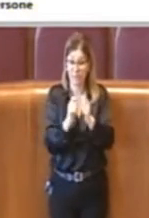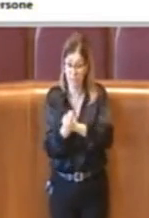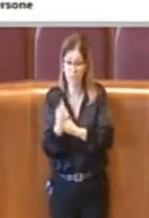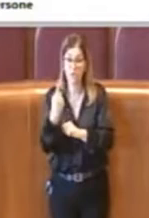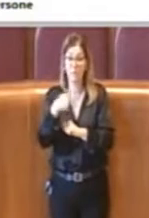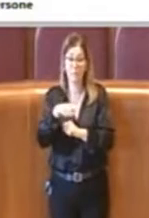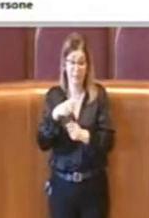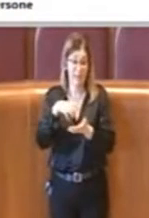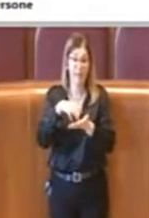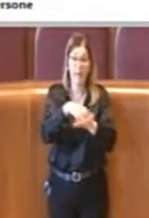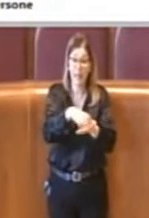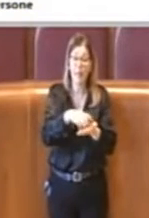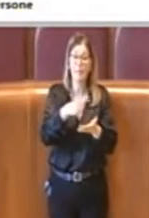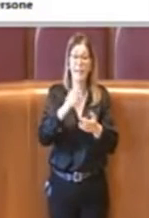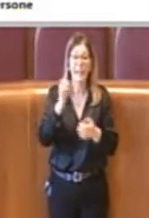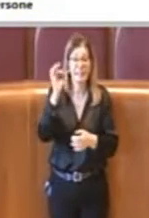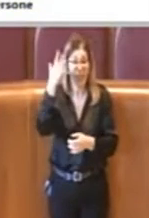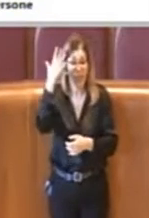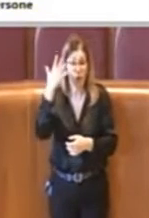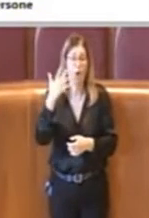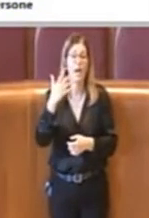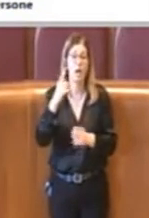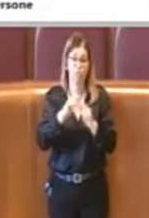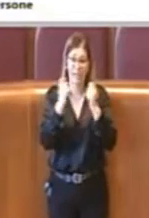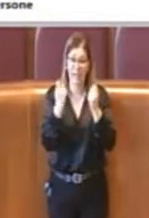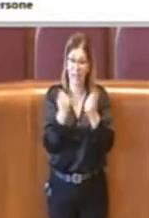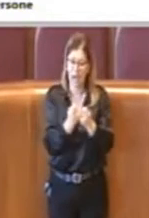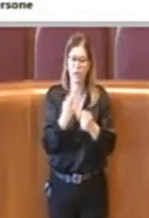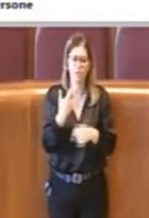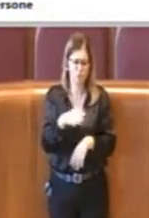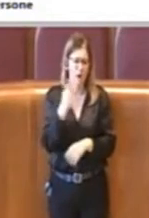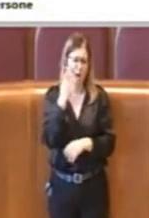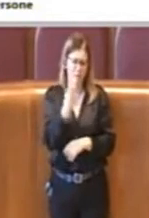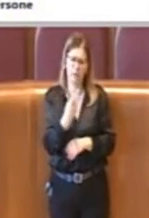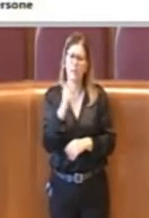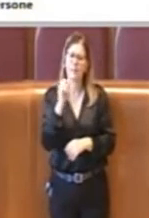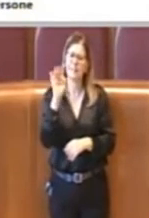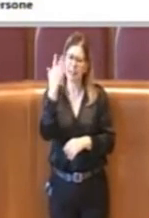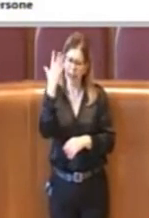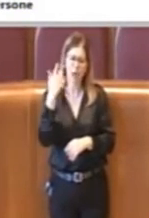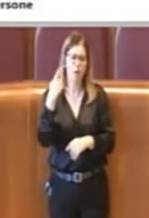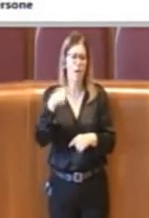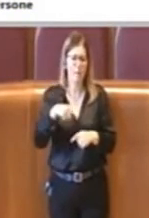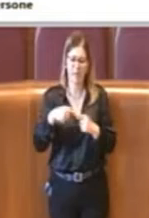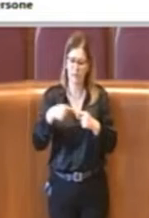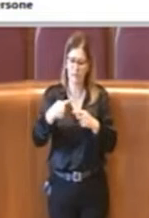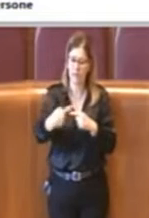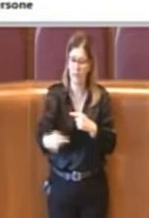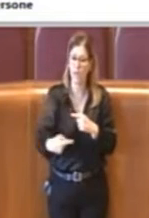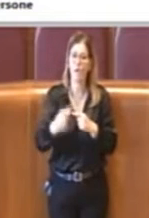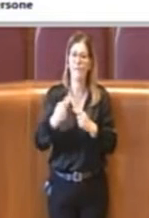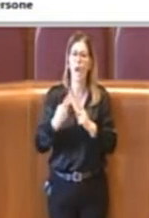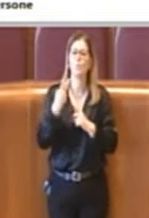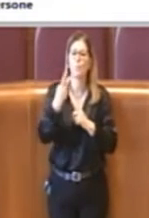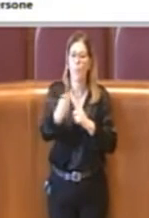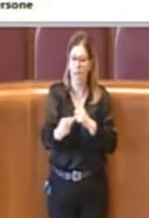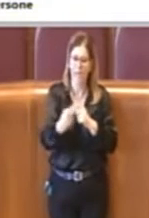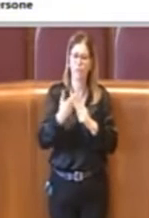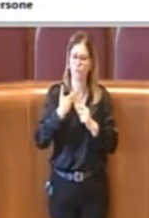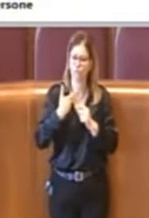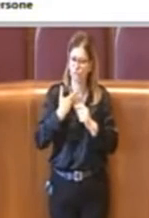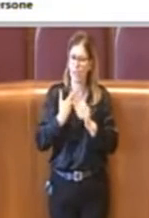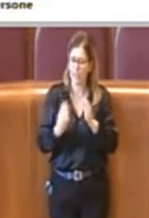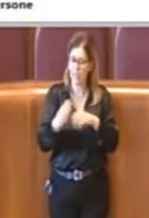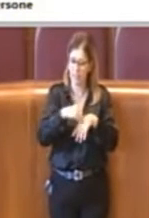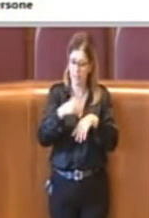generali e anche visto le iniziative di deroga intraprese dal governo nazionale per i prossimi due anni definita la